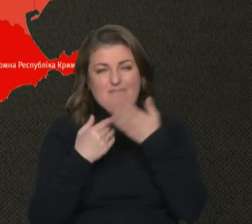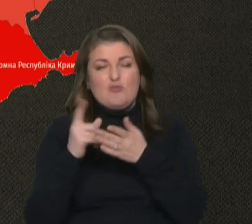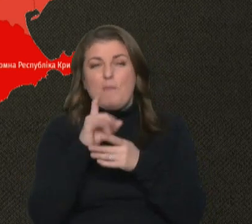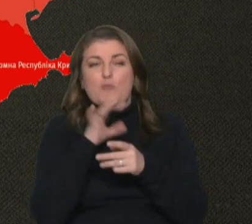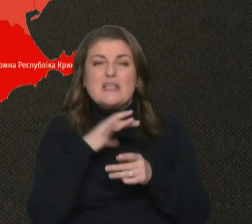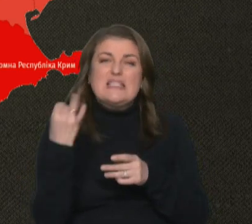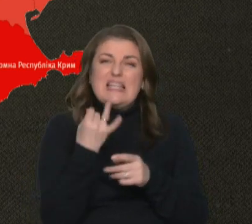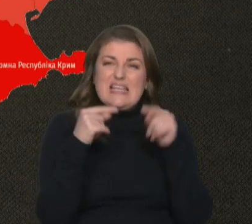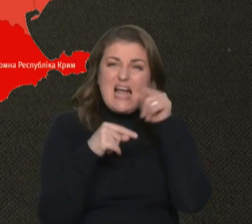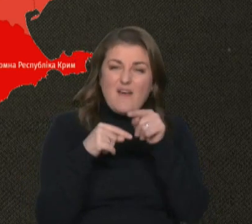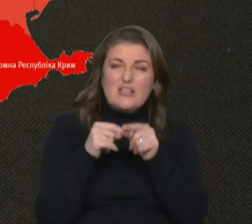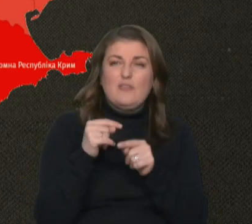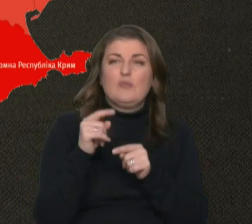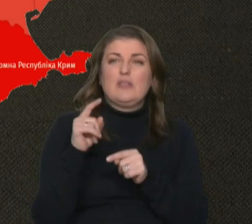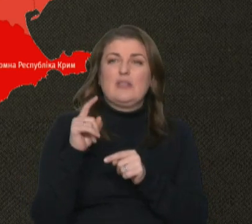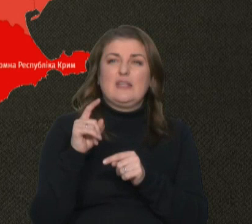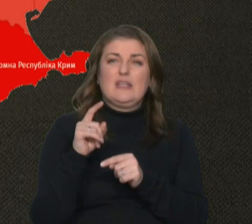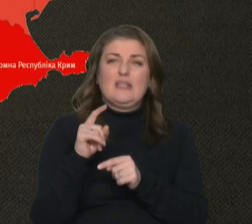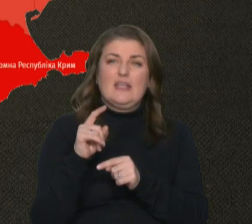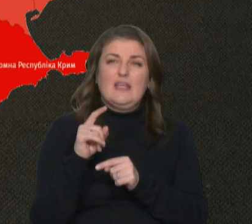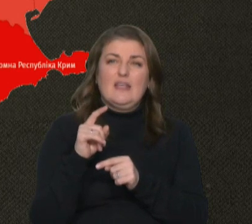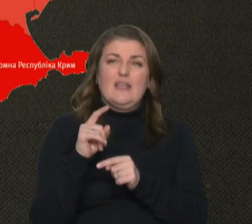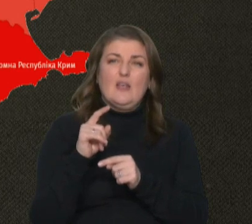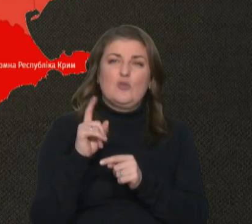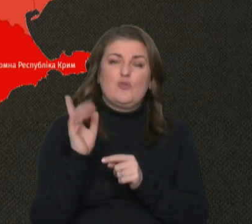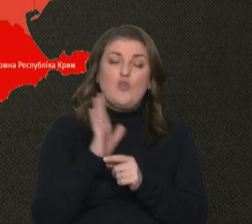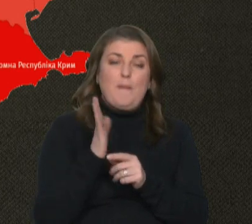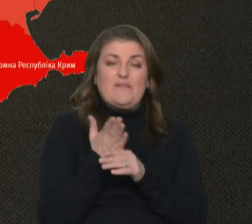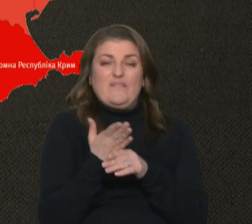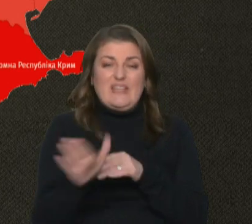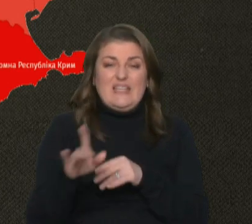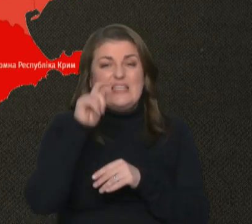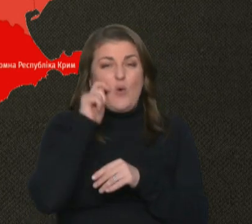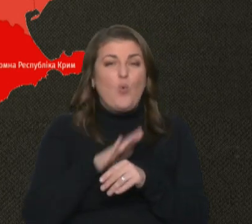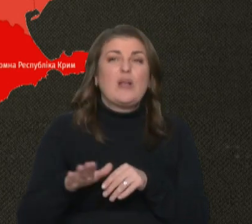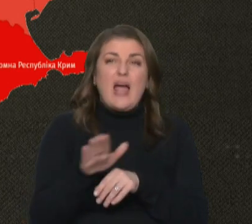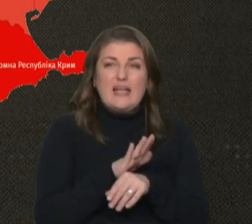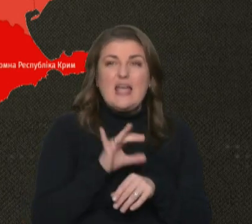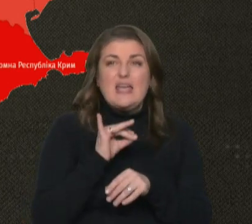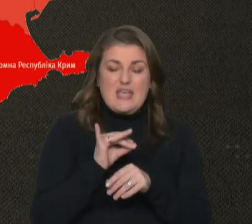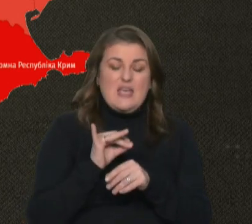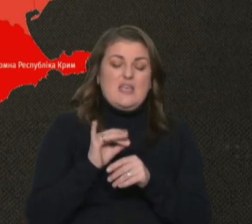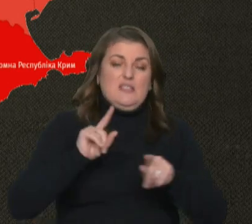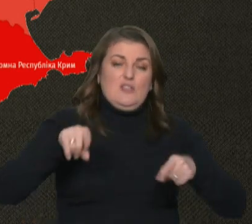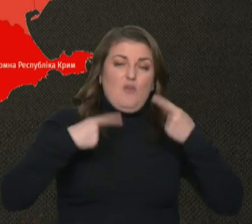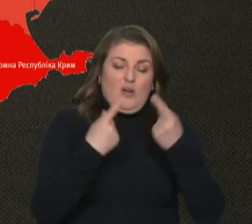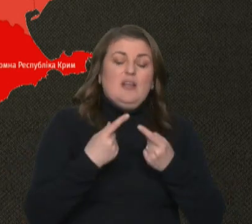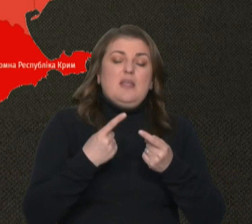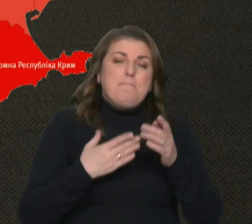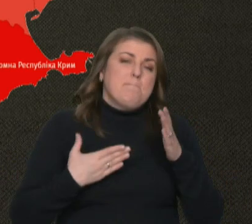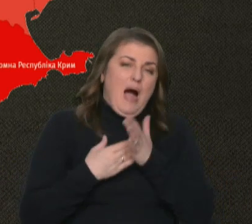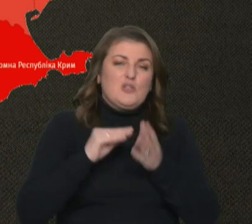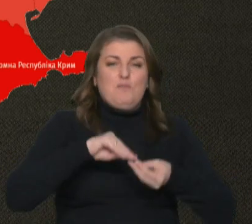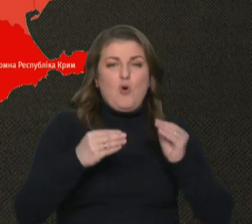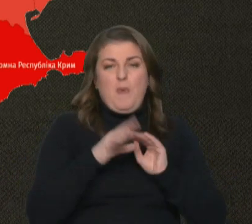відрізати Україну і створити максимум проблем в